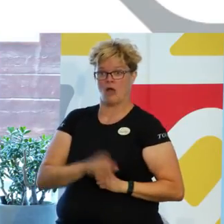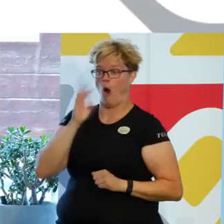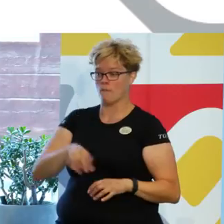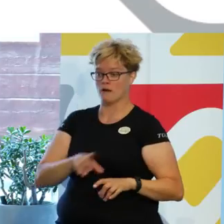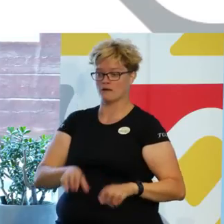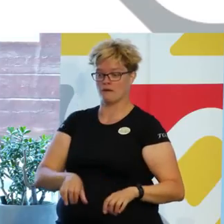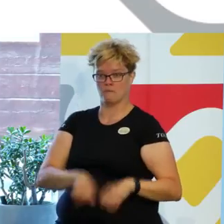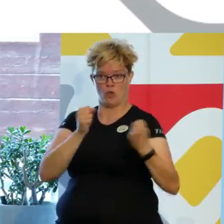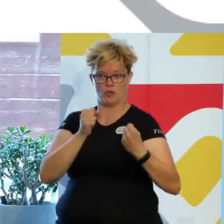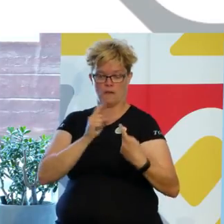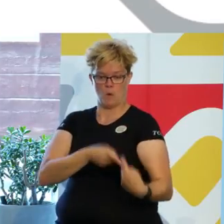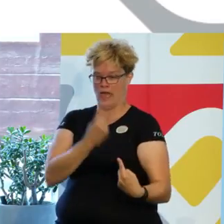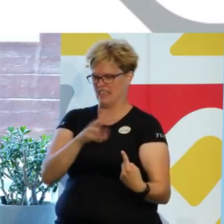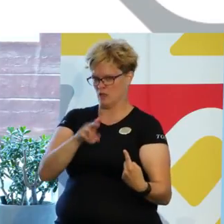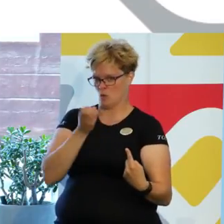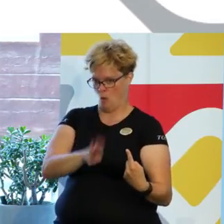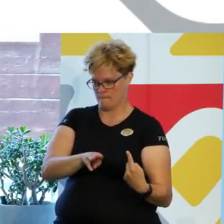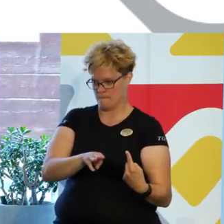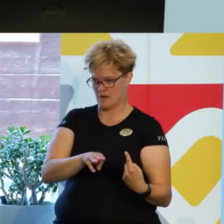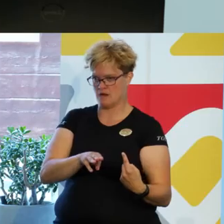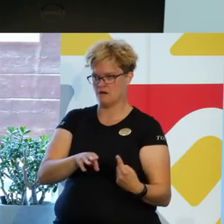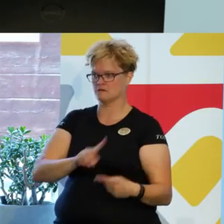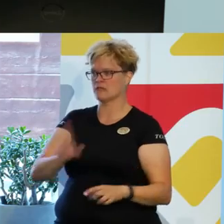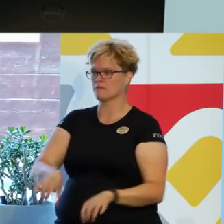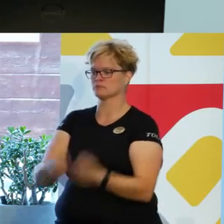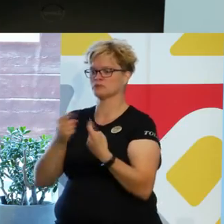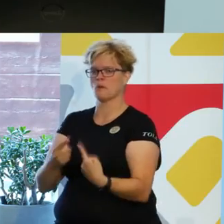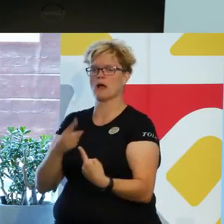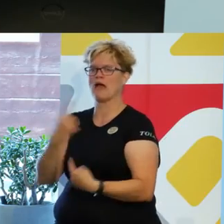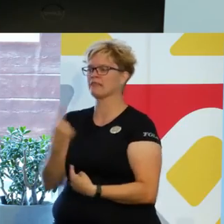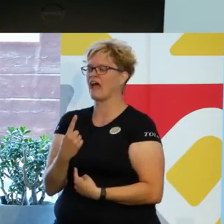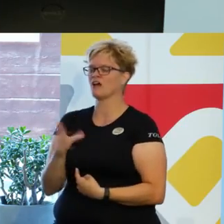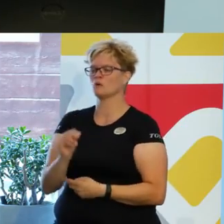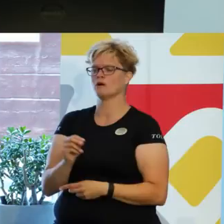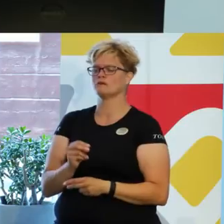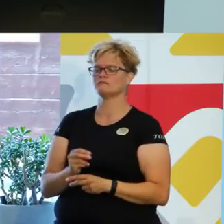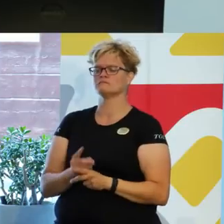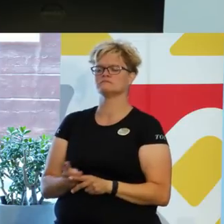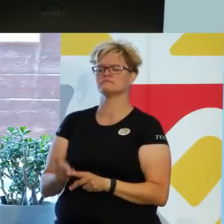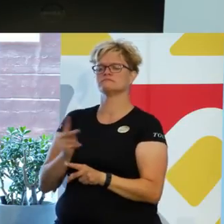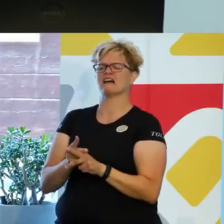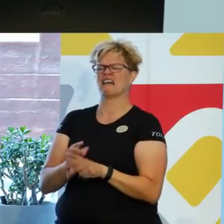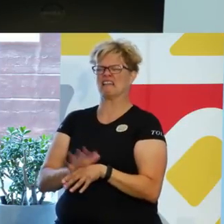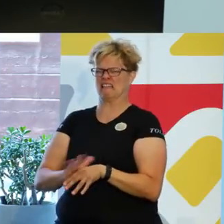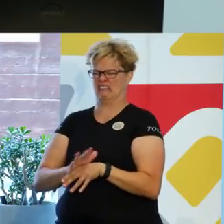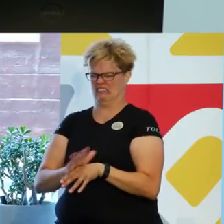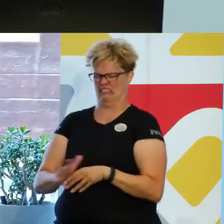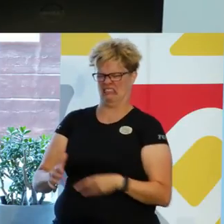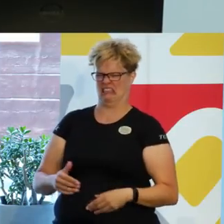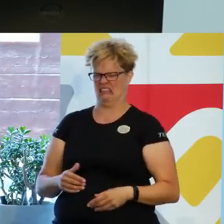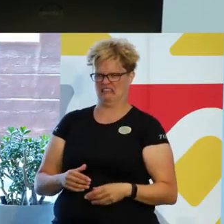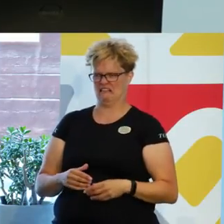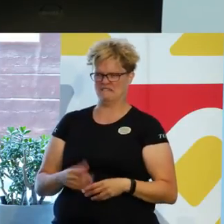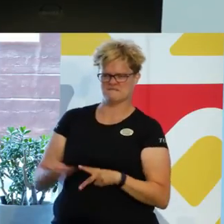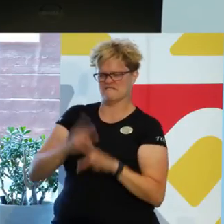bryter mot en norm och bryter mot en till så är det ännu lite skavigare. Och kan ibland vara en